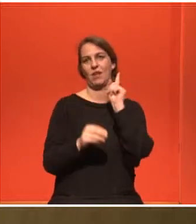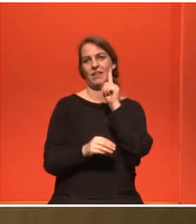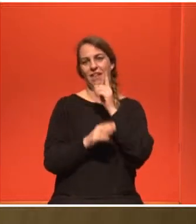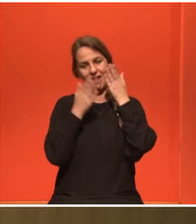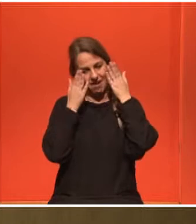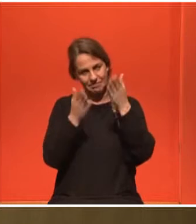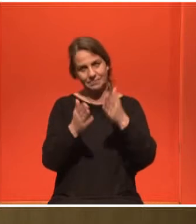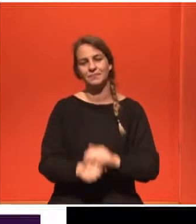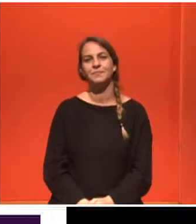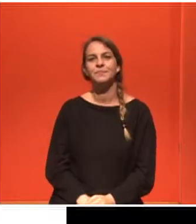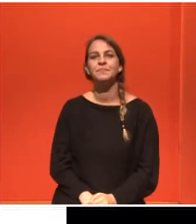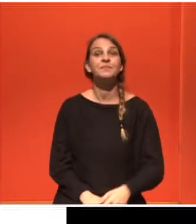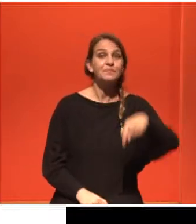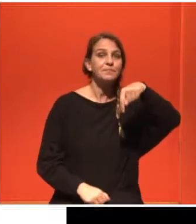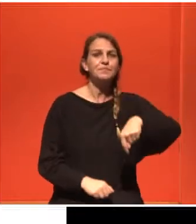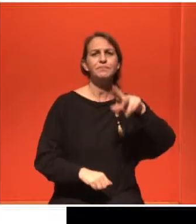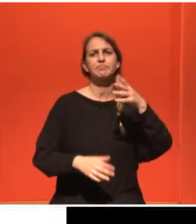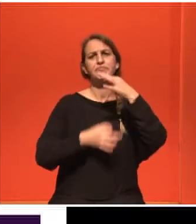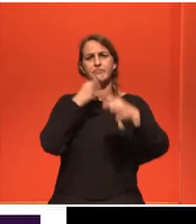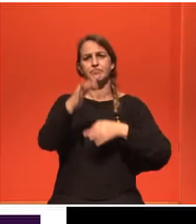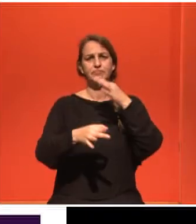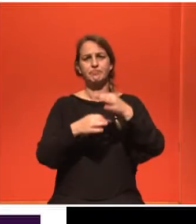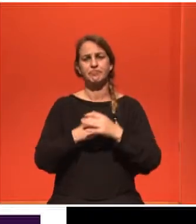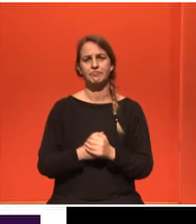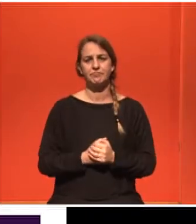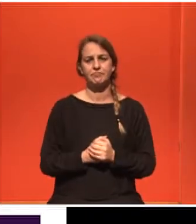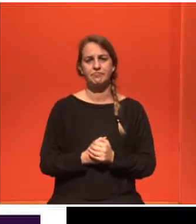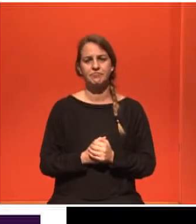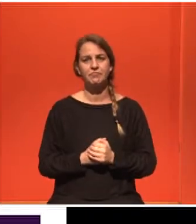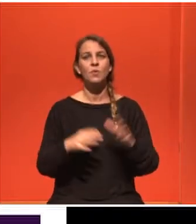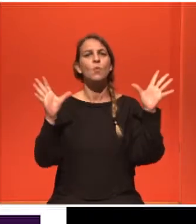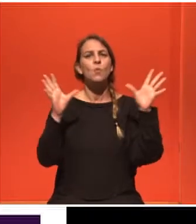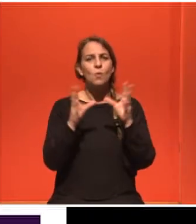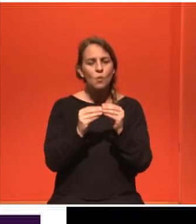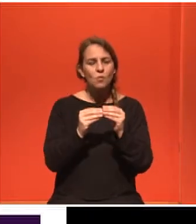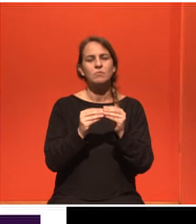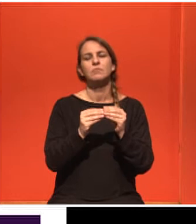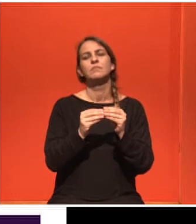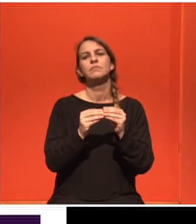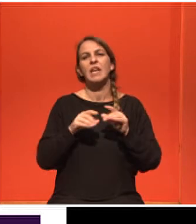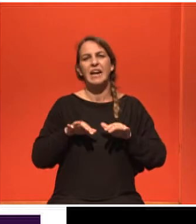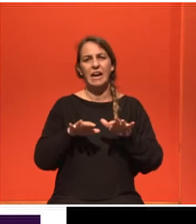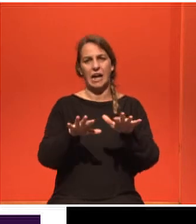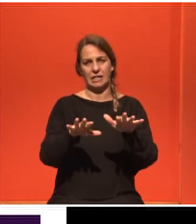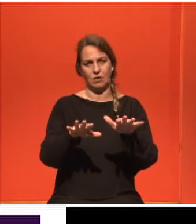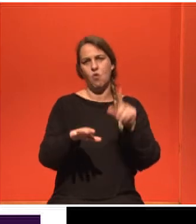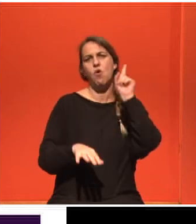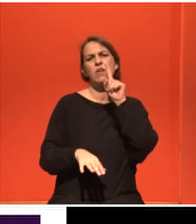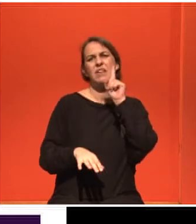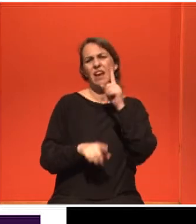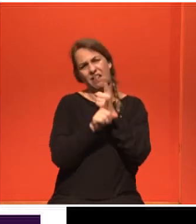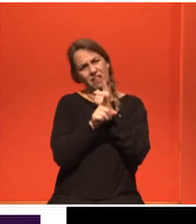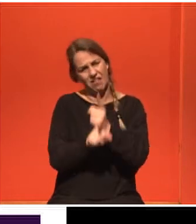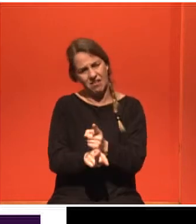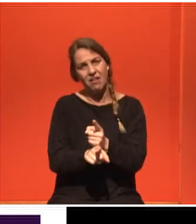Θα μιλήσουμε για γυναικολογικό καρκίνο, για να δώσουμε και αισιόδοξα μηνύματα και